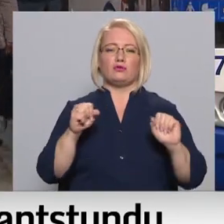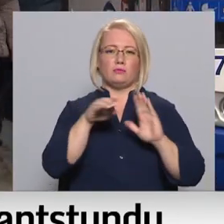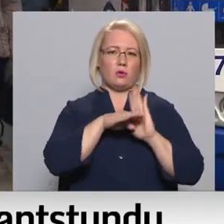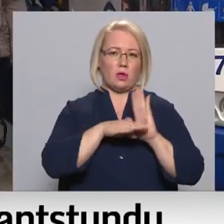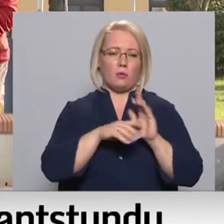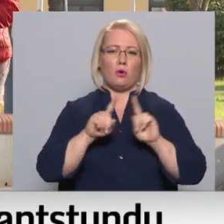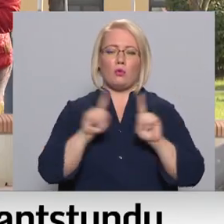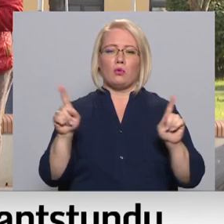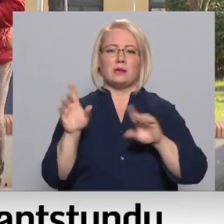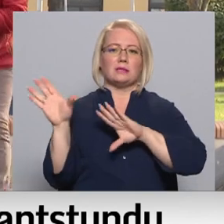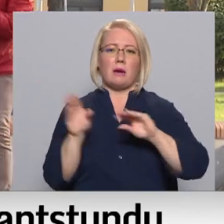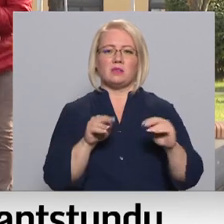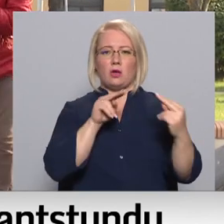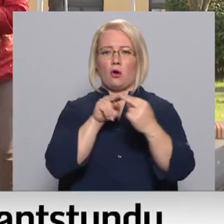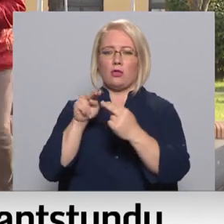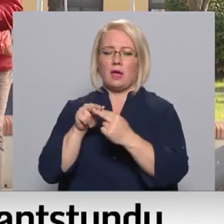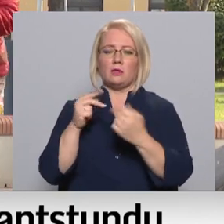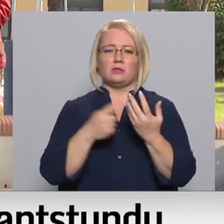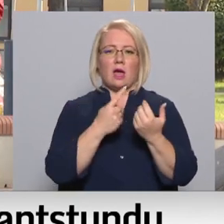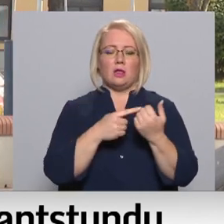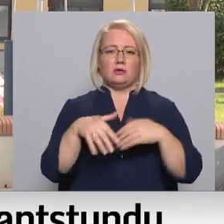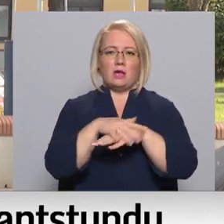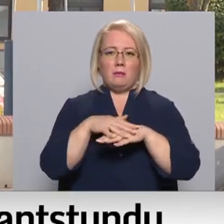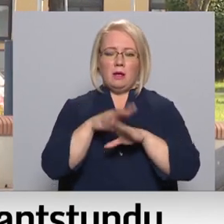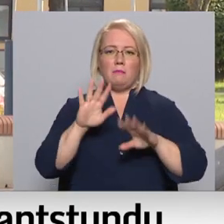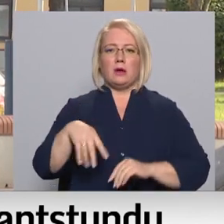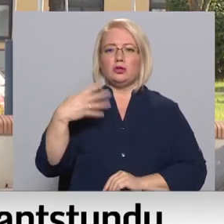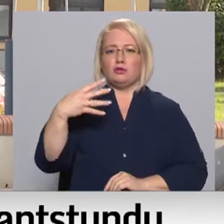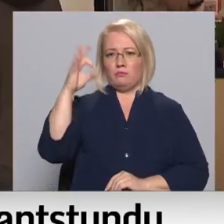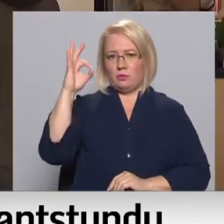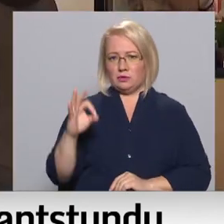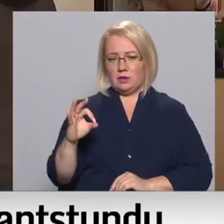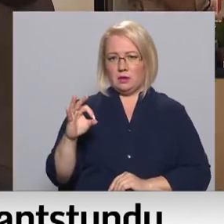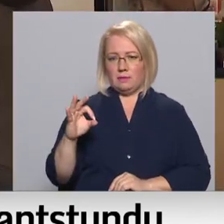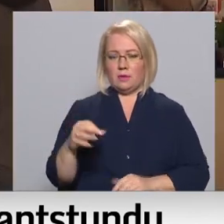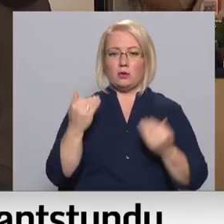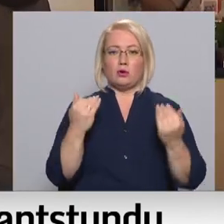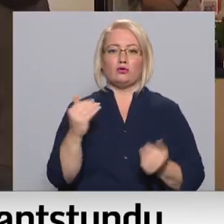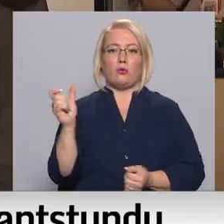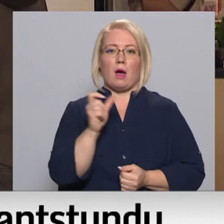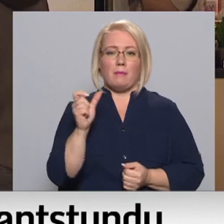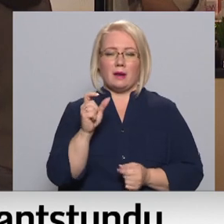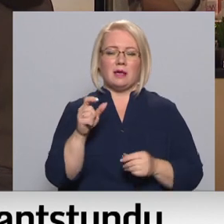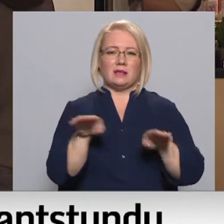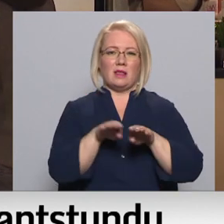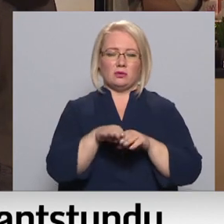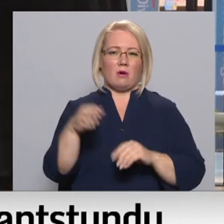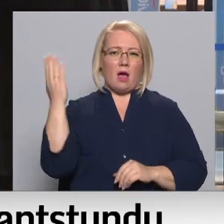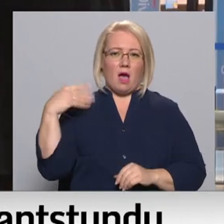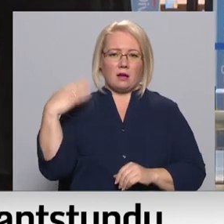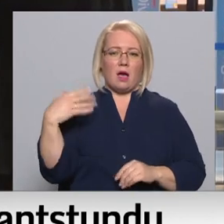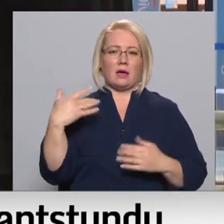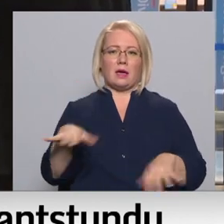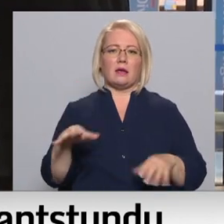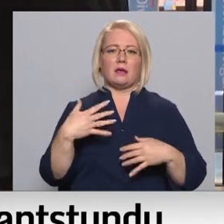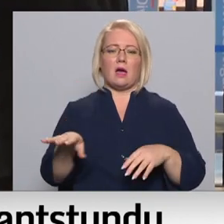kur nekavējoties samazina kontaktu skaidrs sabiedrībā par vismaz 40%, jo šobrīd vairāk nekā jebkā tagrāk ir būtiski vairāk